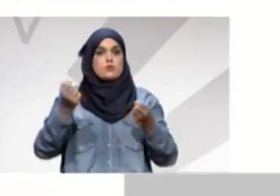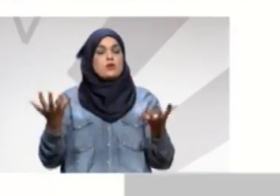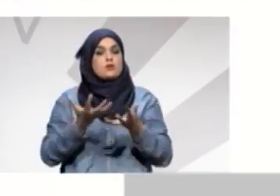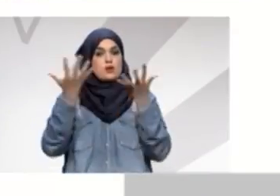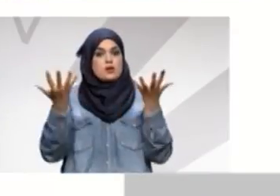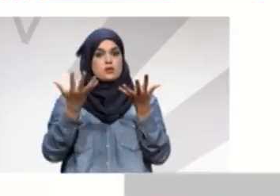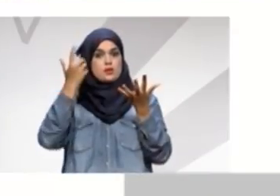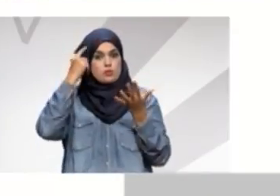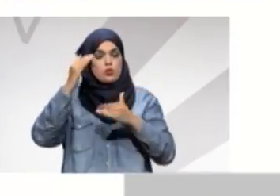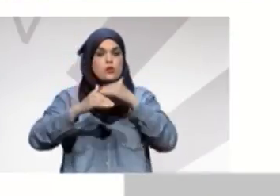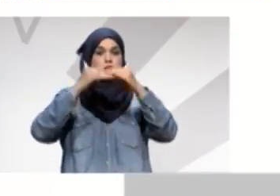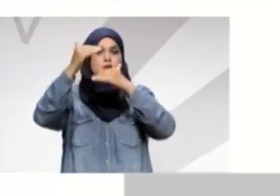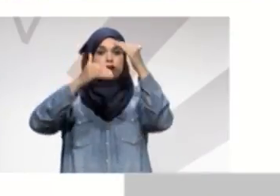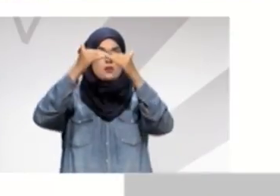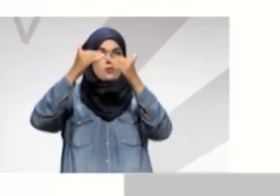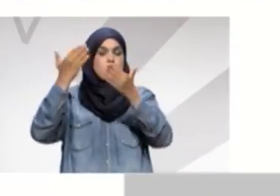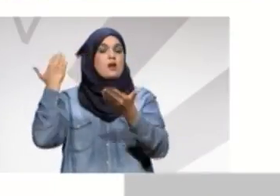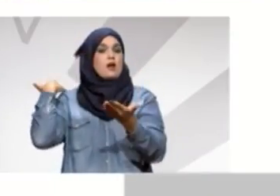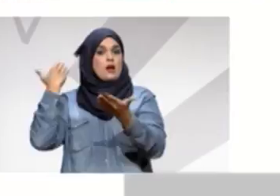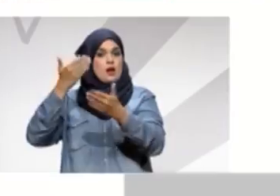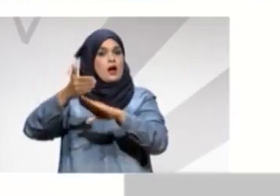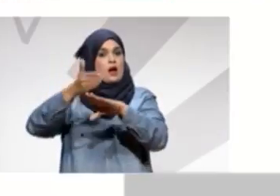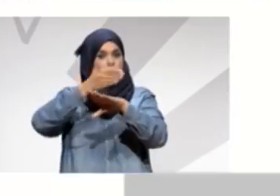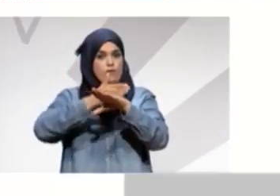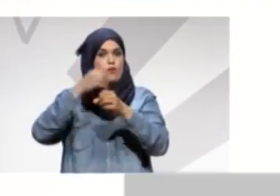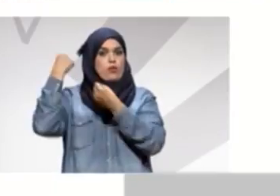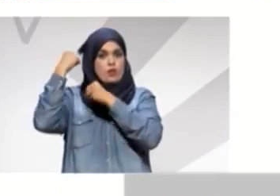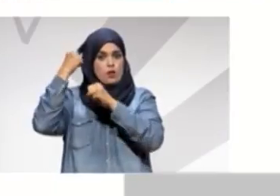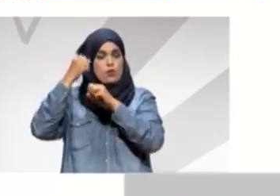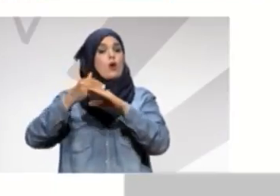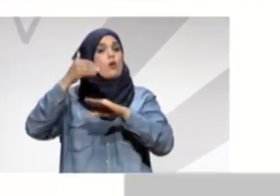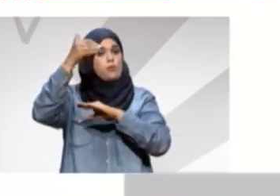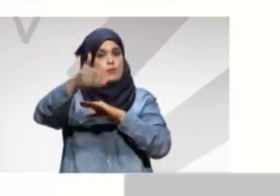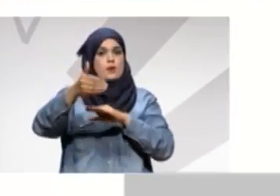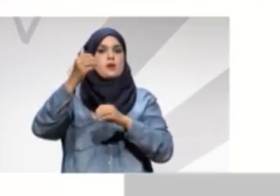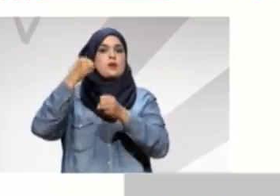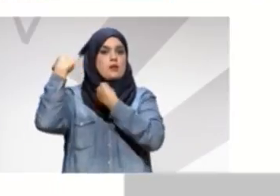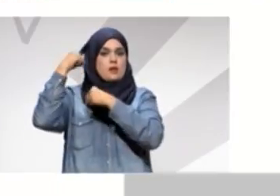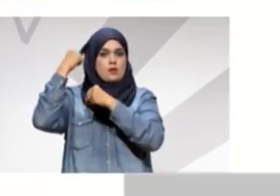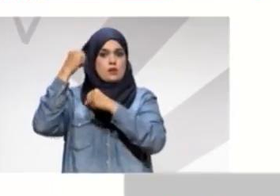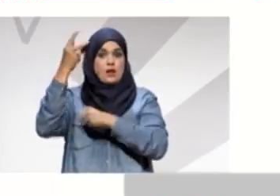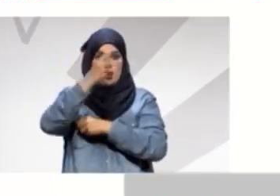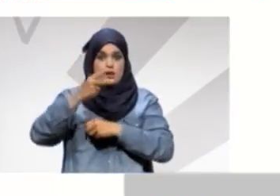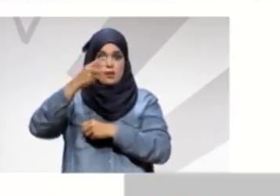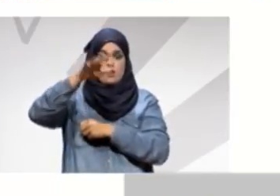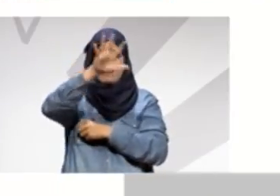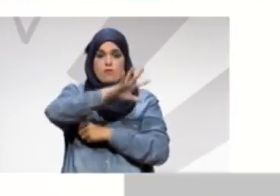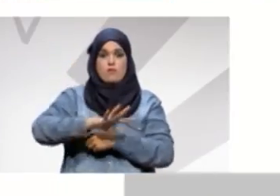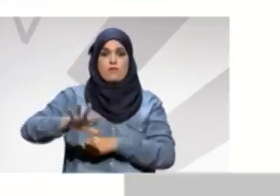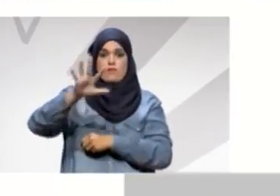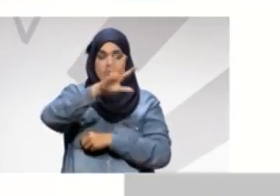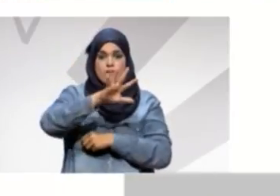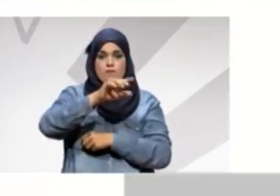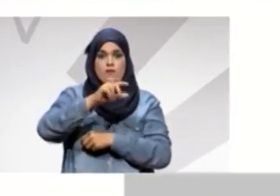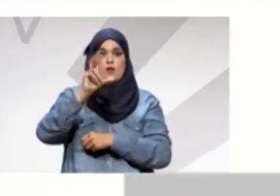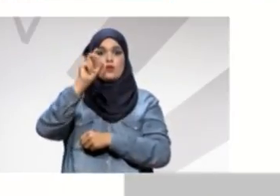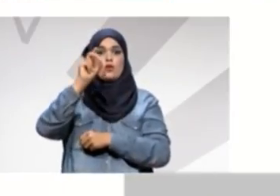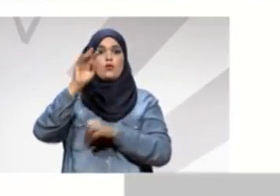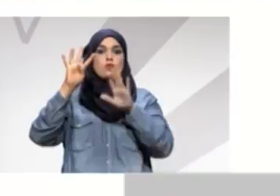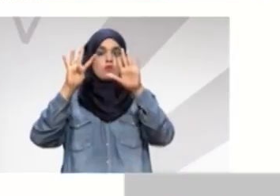منذ الثورة وقبلها في الكاف مثلا أنقذ تونس الكاف 39